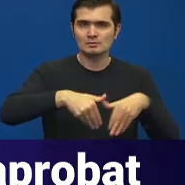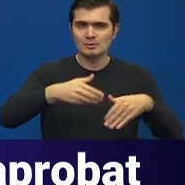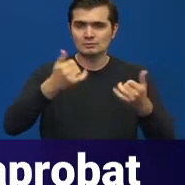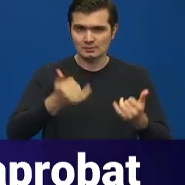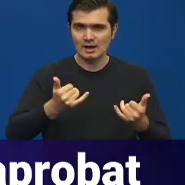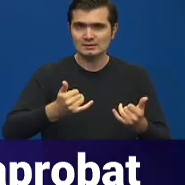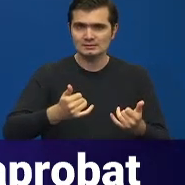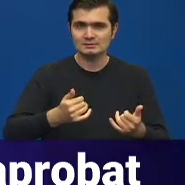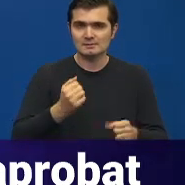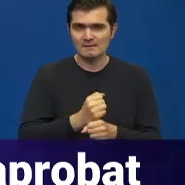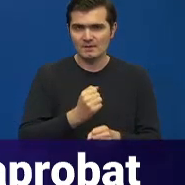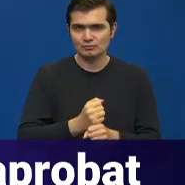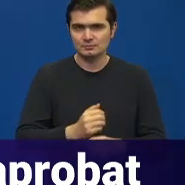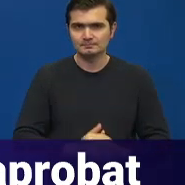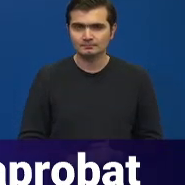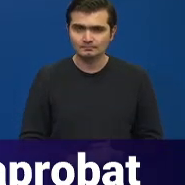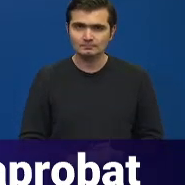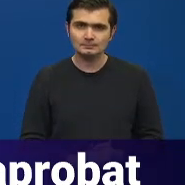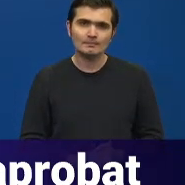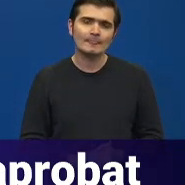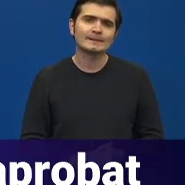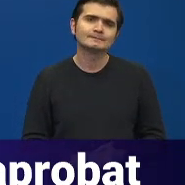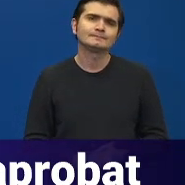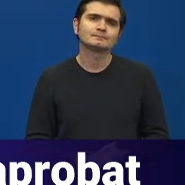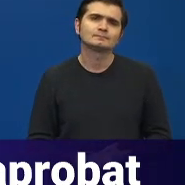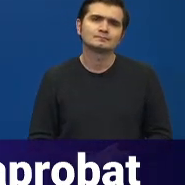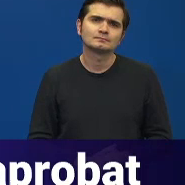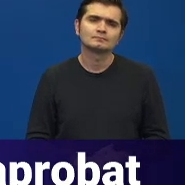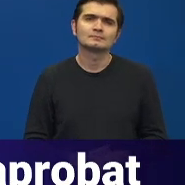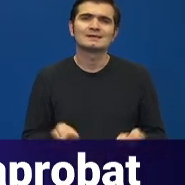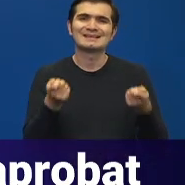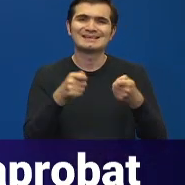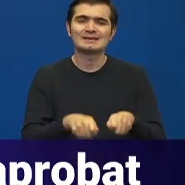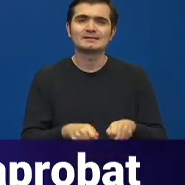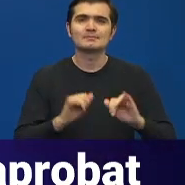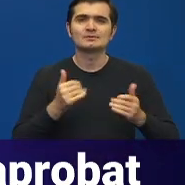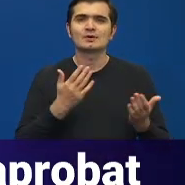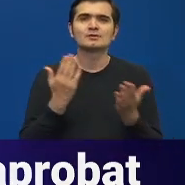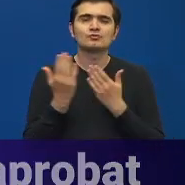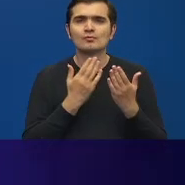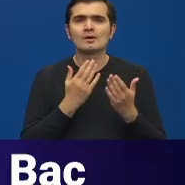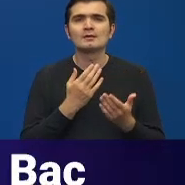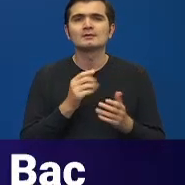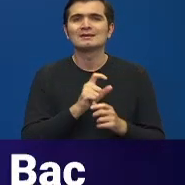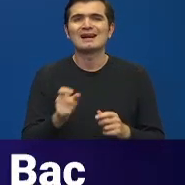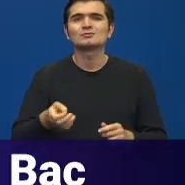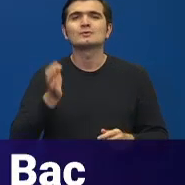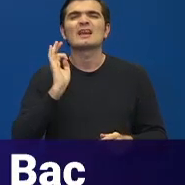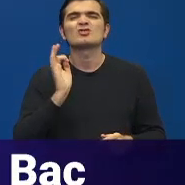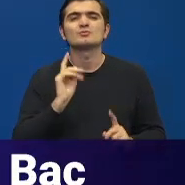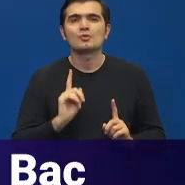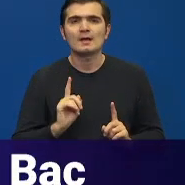astăzi le aduce. În primul rând, încheierea situației școlare în cazuri excepționale,